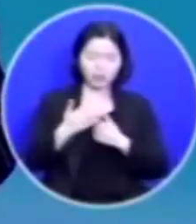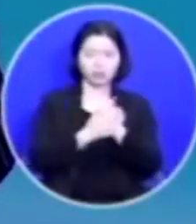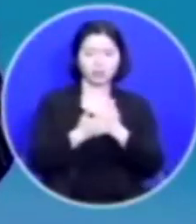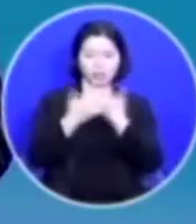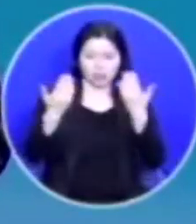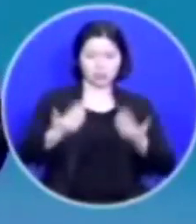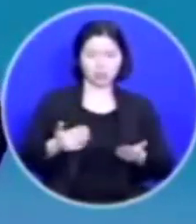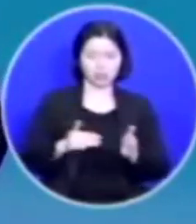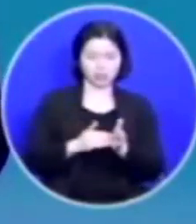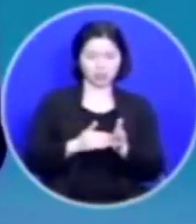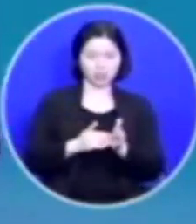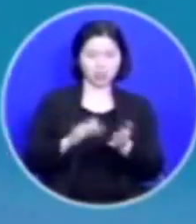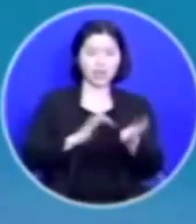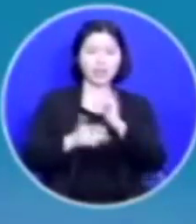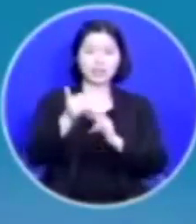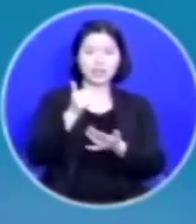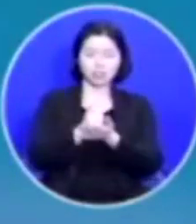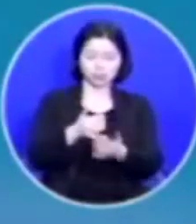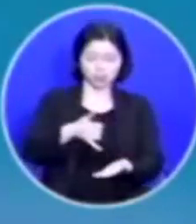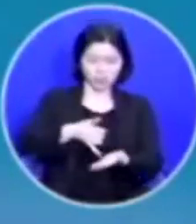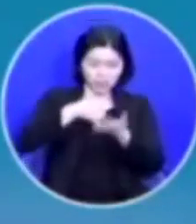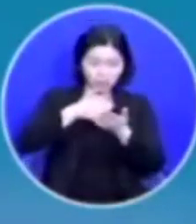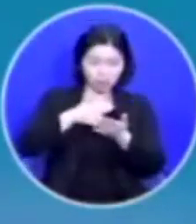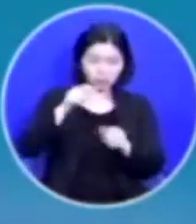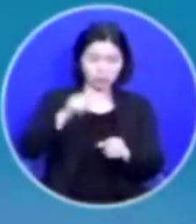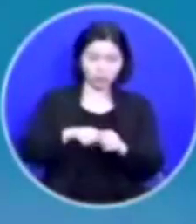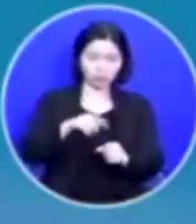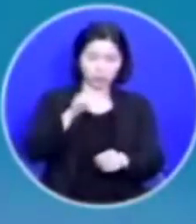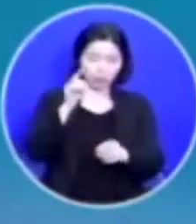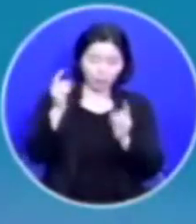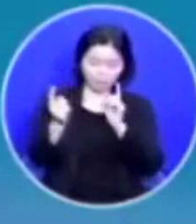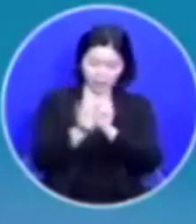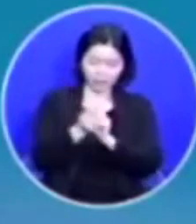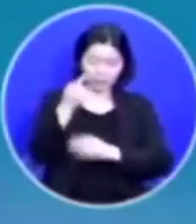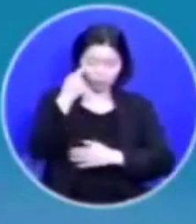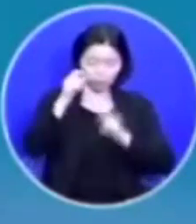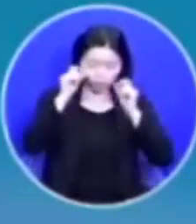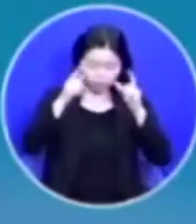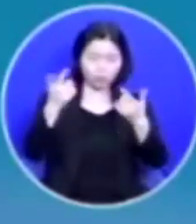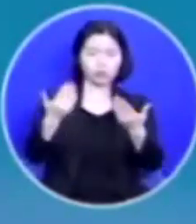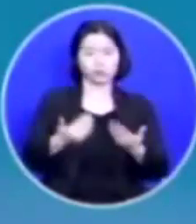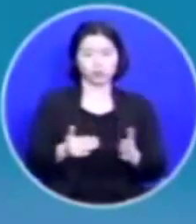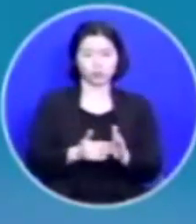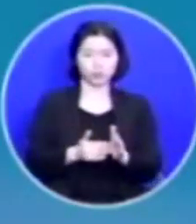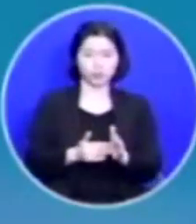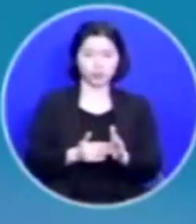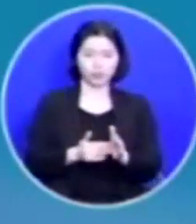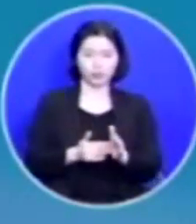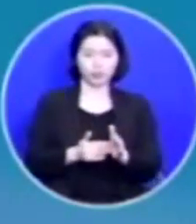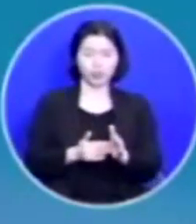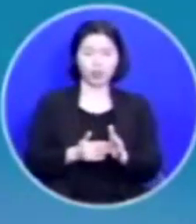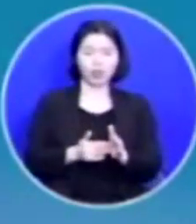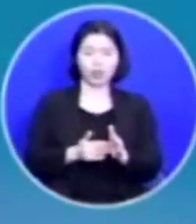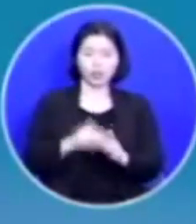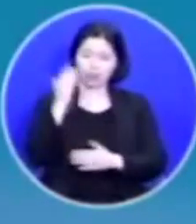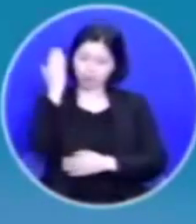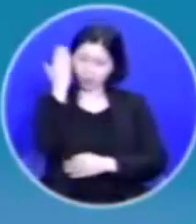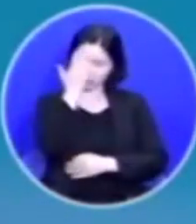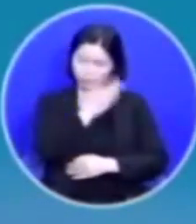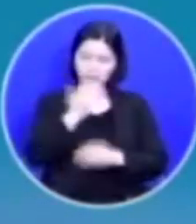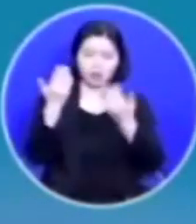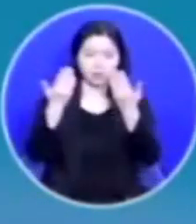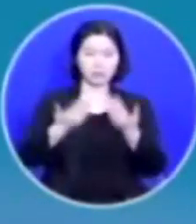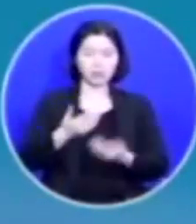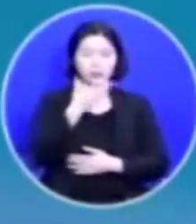예수님을 인격적으로 만나는 눈을 열어주었습니다 정결함을 받은